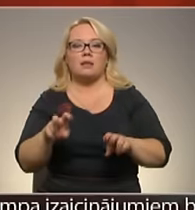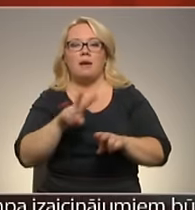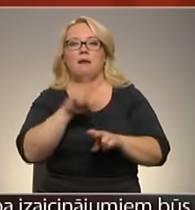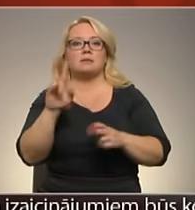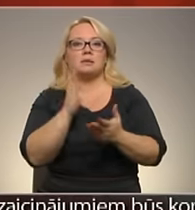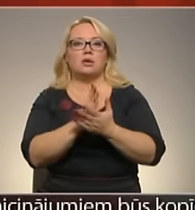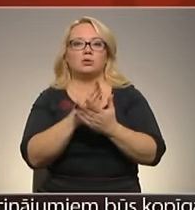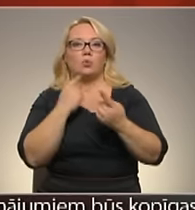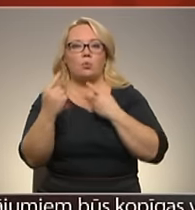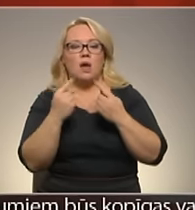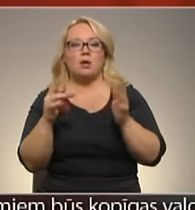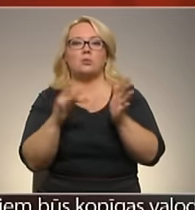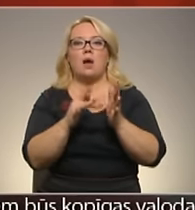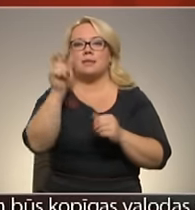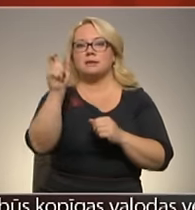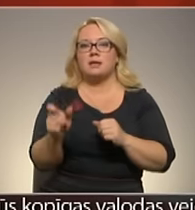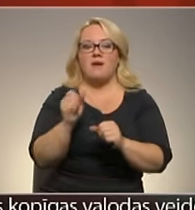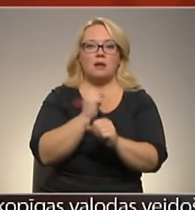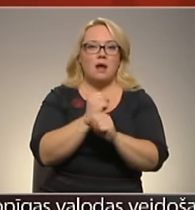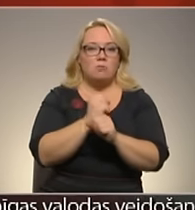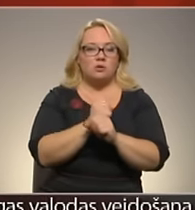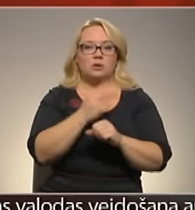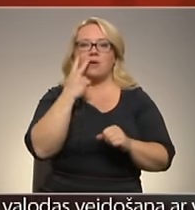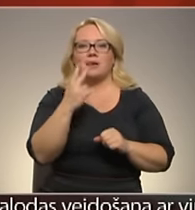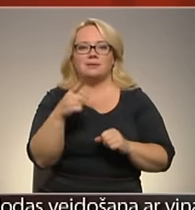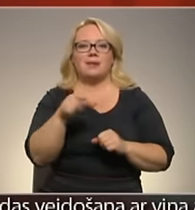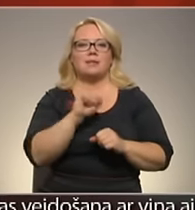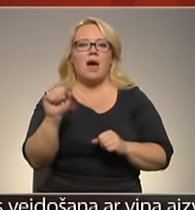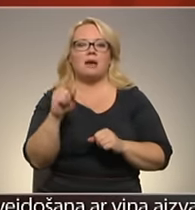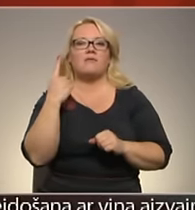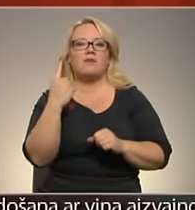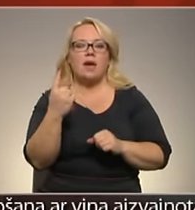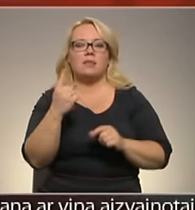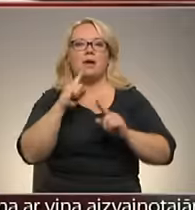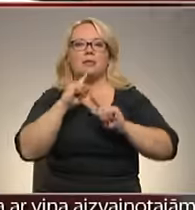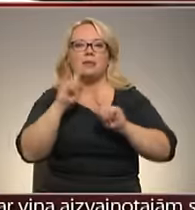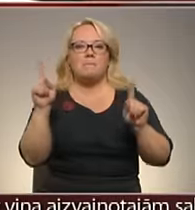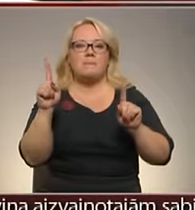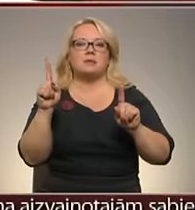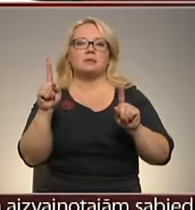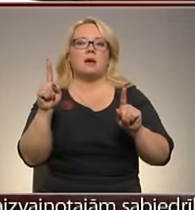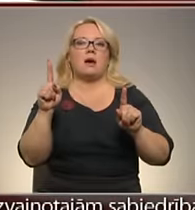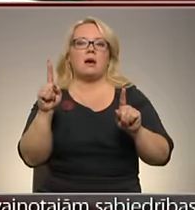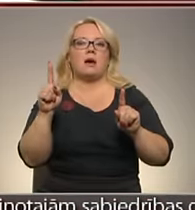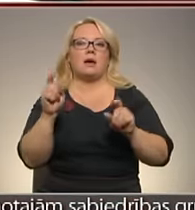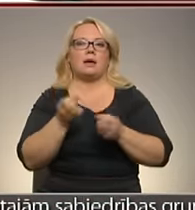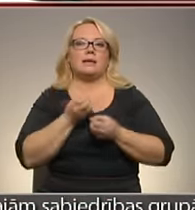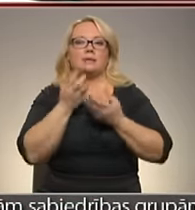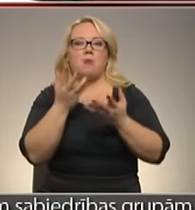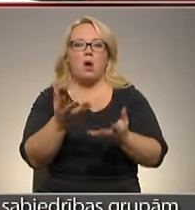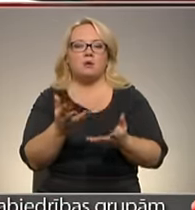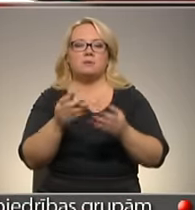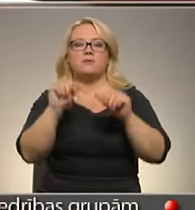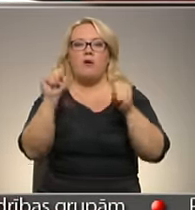runāts, kādi cilvēki darbosies. Jo redzēt, tā arī ir viena tāda ļoti tipiska izpausmes